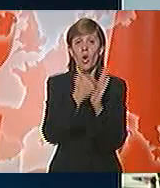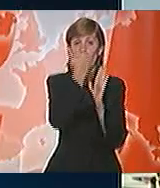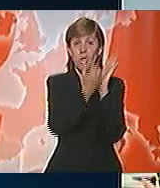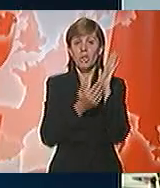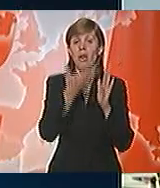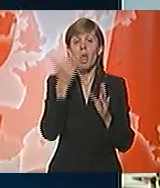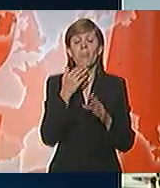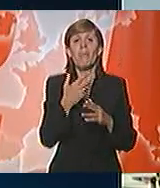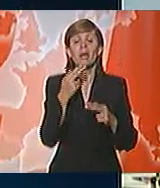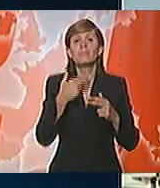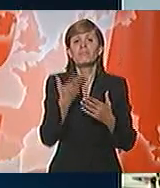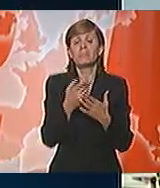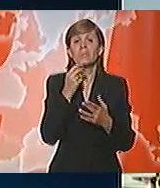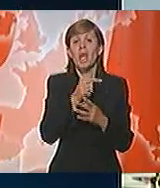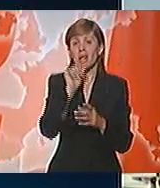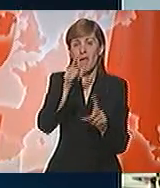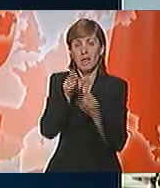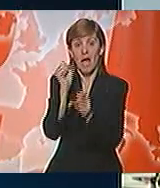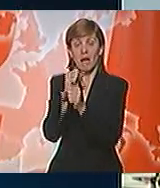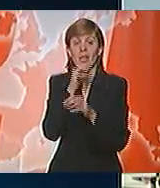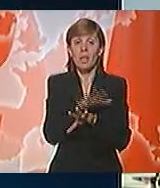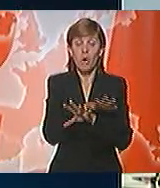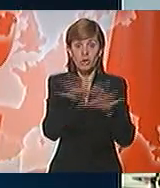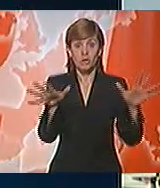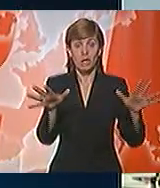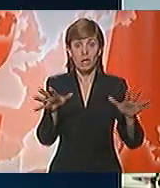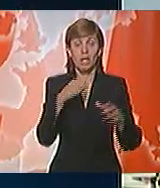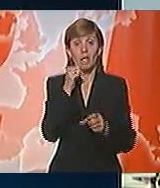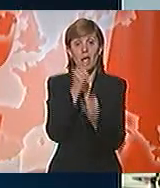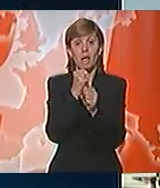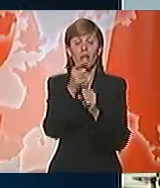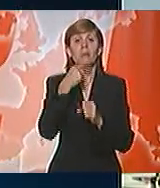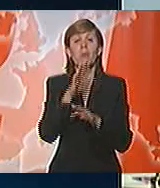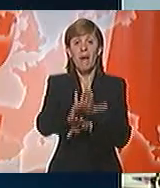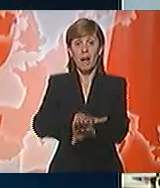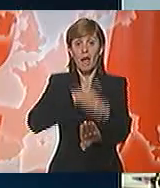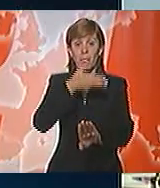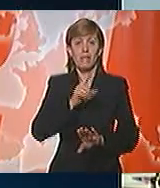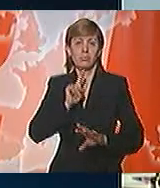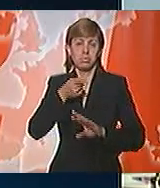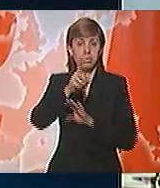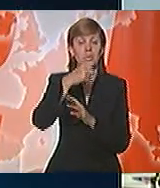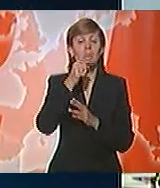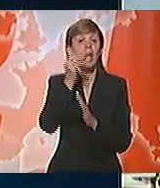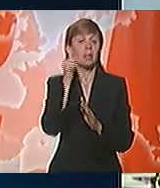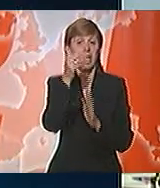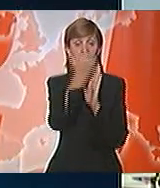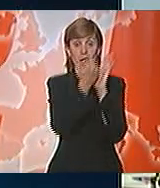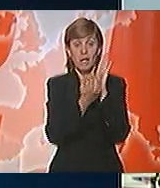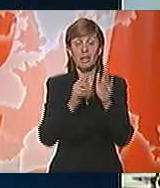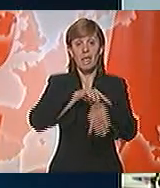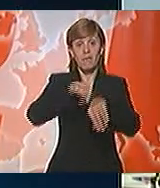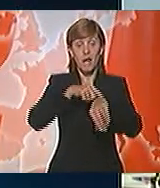nema prostora za obstrukciju niti za proširenje rada parlamenta u nedogled po ovom dnevnom redu. U